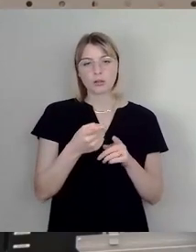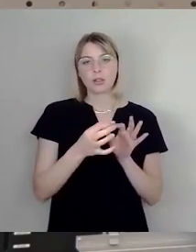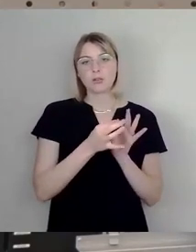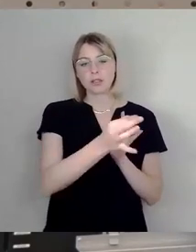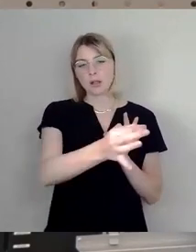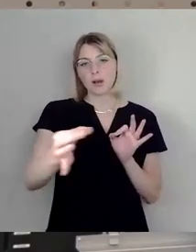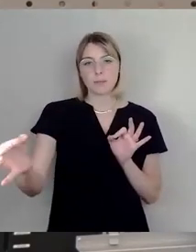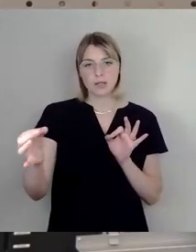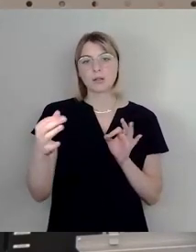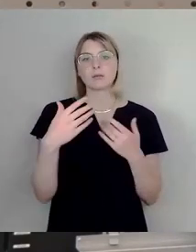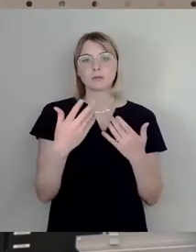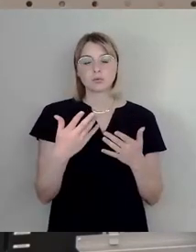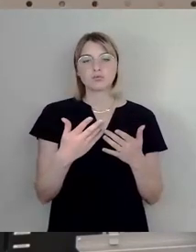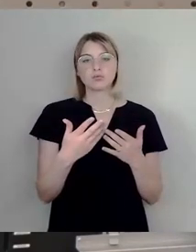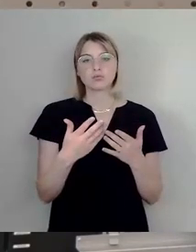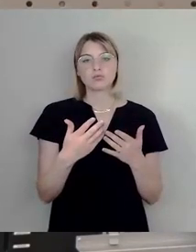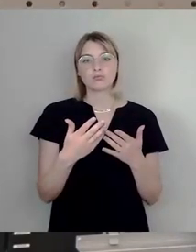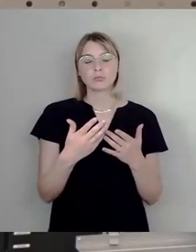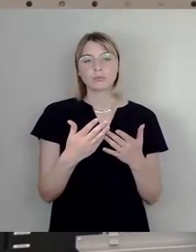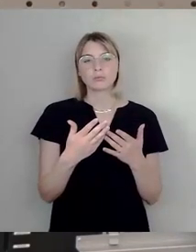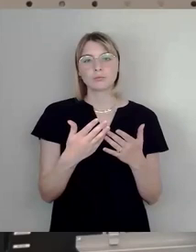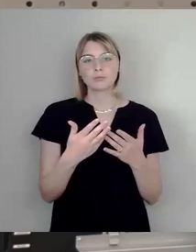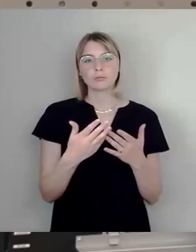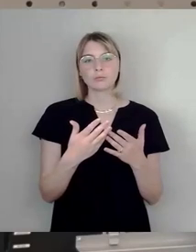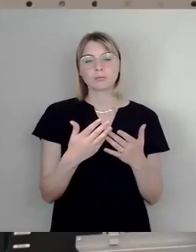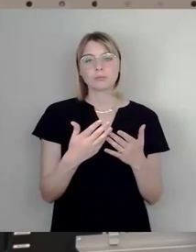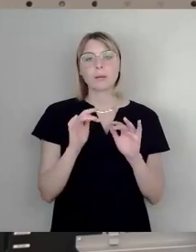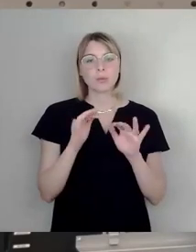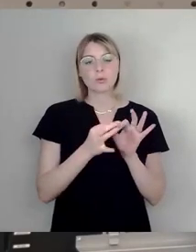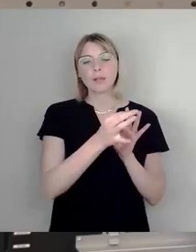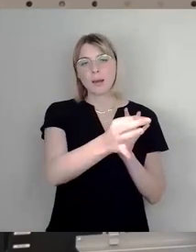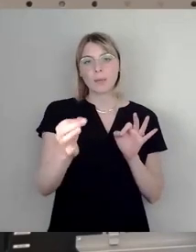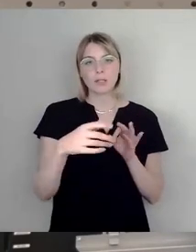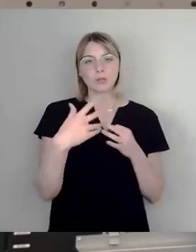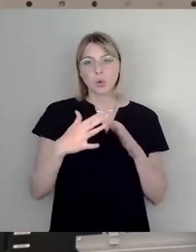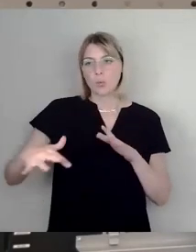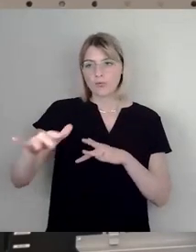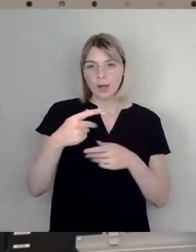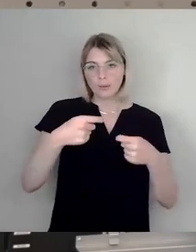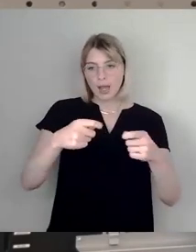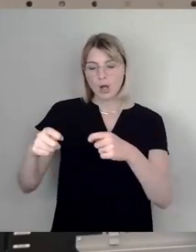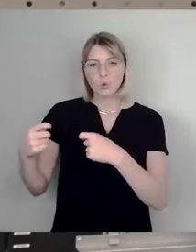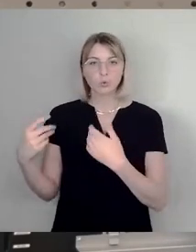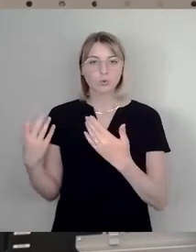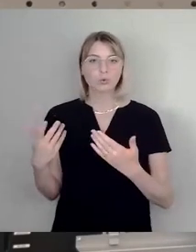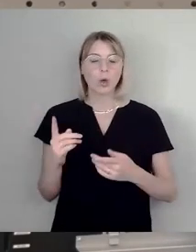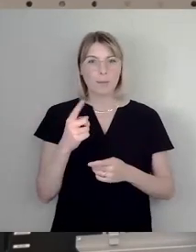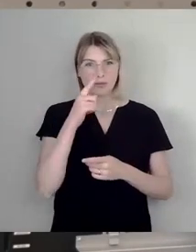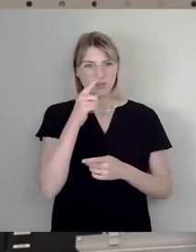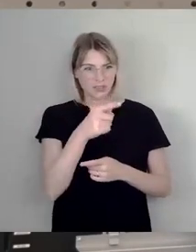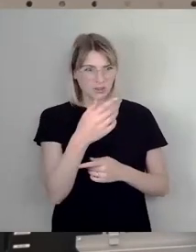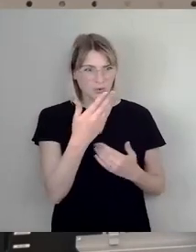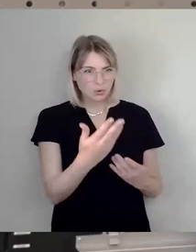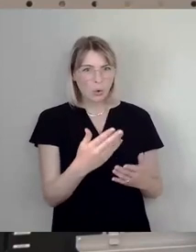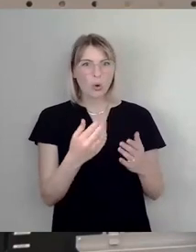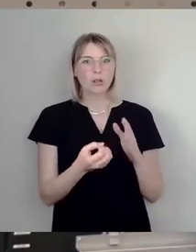das Vorwerk Podemus gehen oder in dem Umfeld dort verbaut werden sollen. fragt man sich, wenn dort ein Naturschutzprojekt gemacht wird, vielleicht hängt es